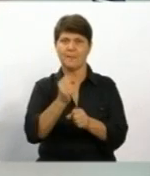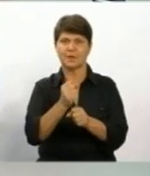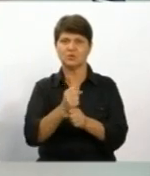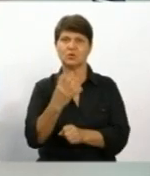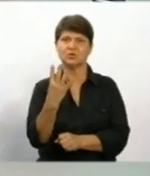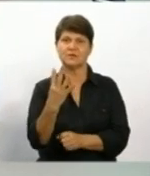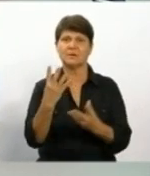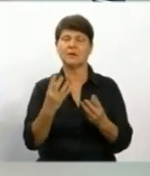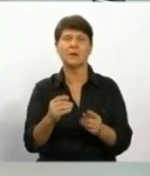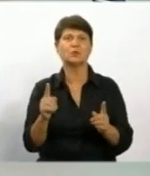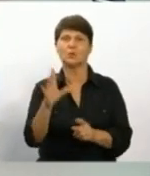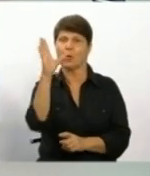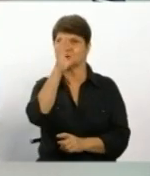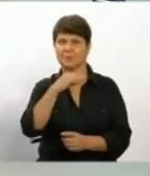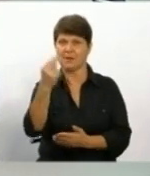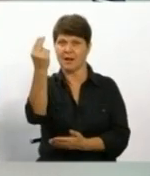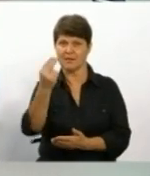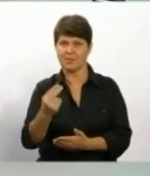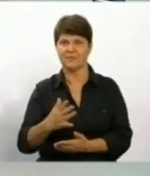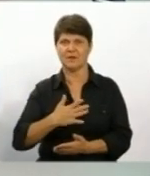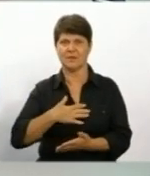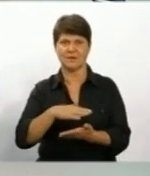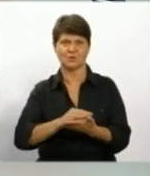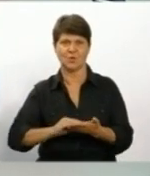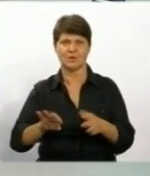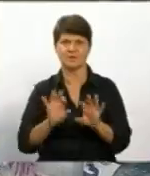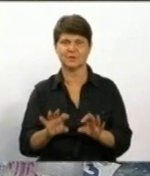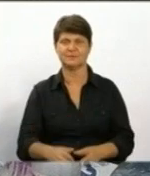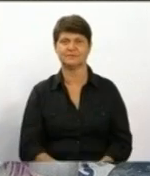день. Що вже встигли написати, Іванна Дзівінська розкаже.